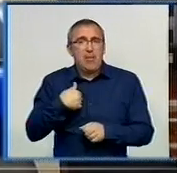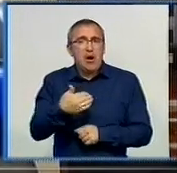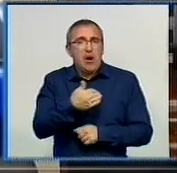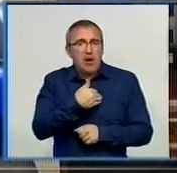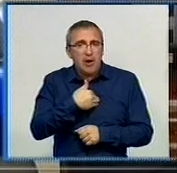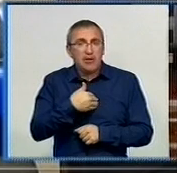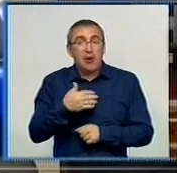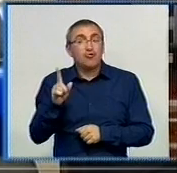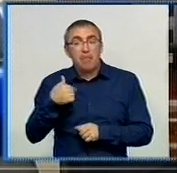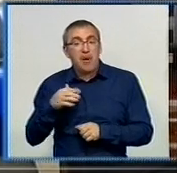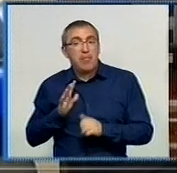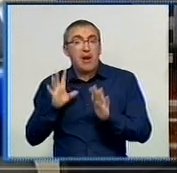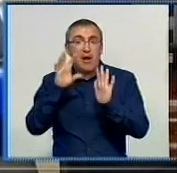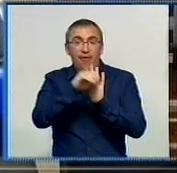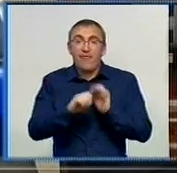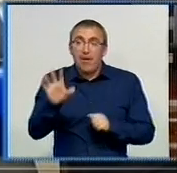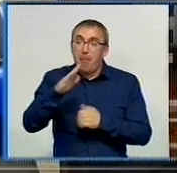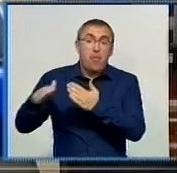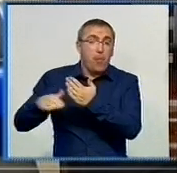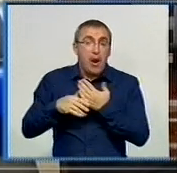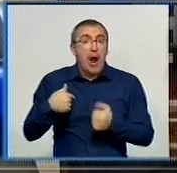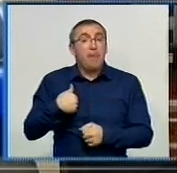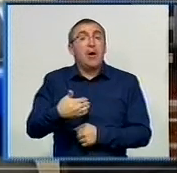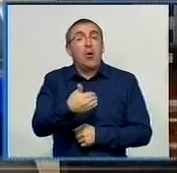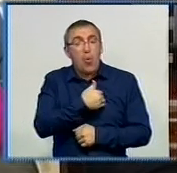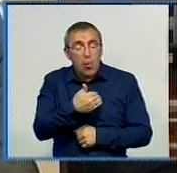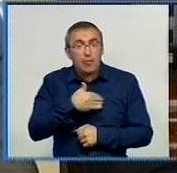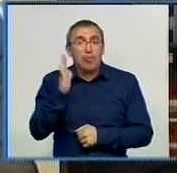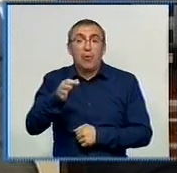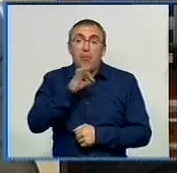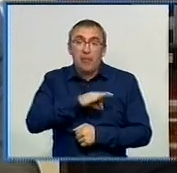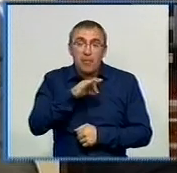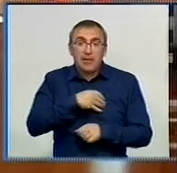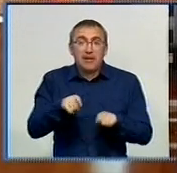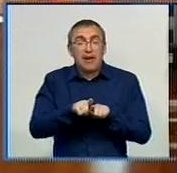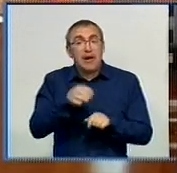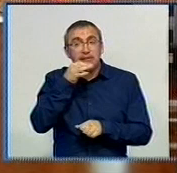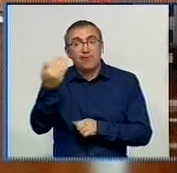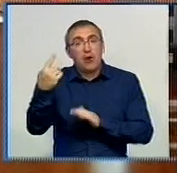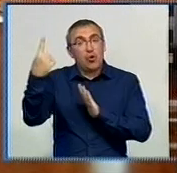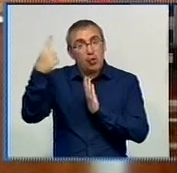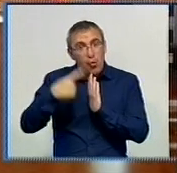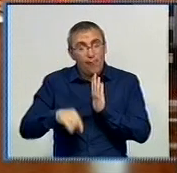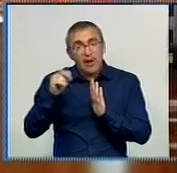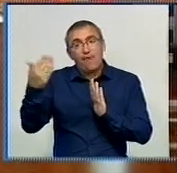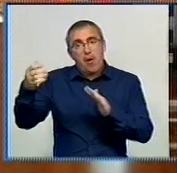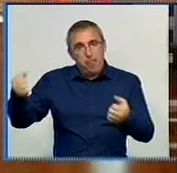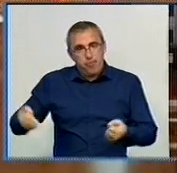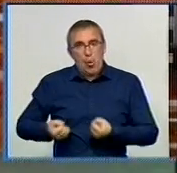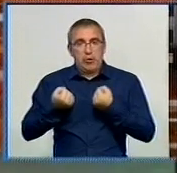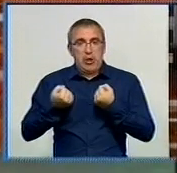були в Європі, допомагаєте нам в цьому, а ми хочемо і будемо використовуватися вашим довір'ям і вашою підтримкою.